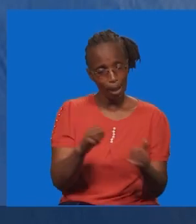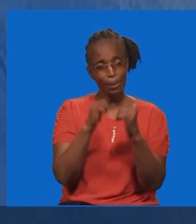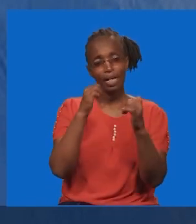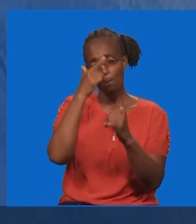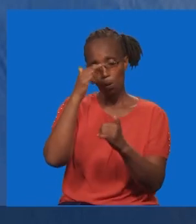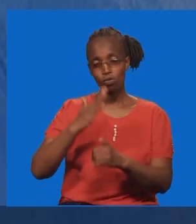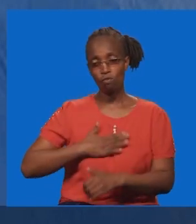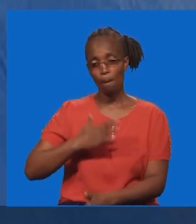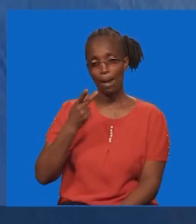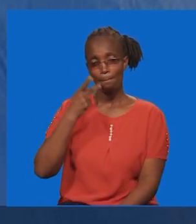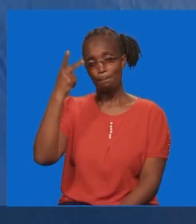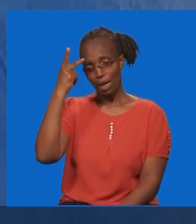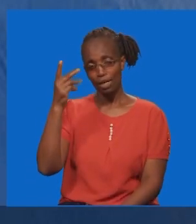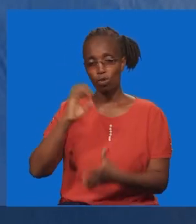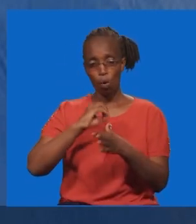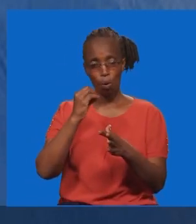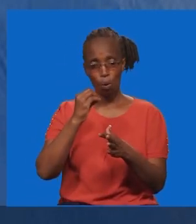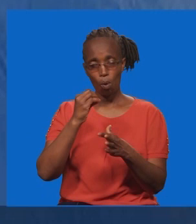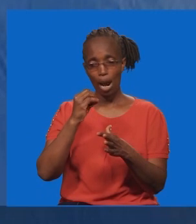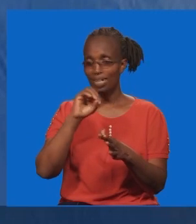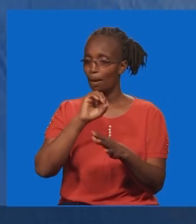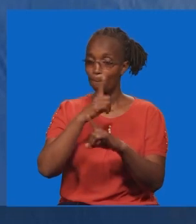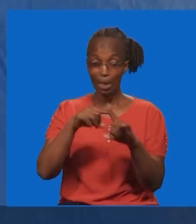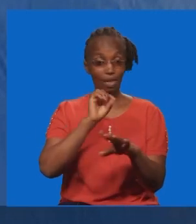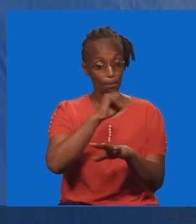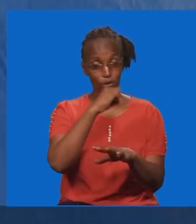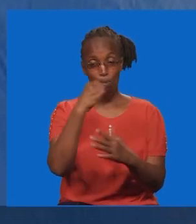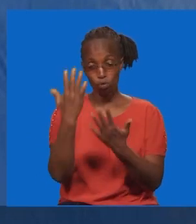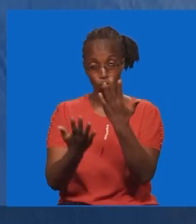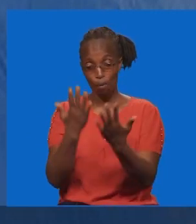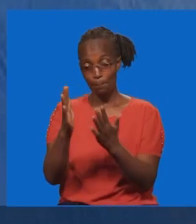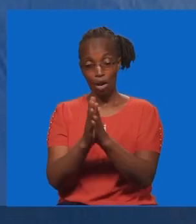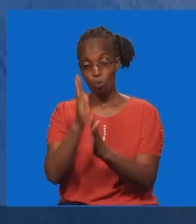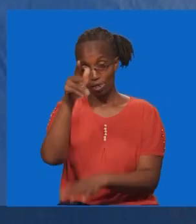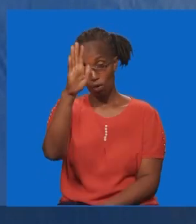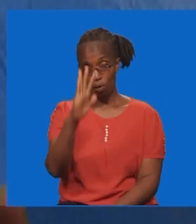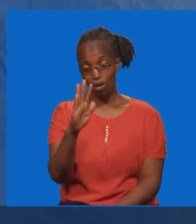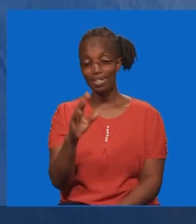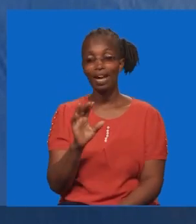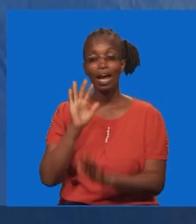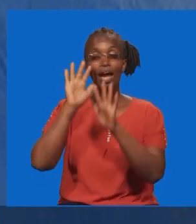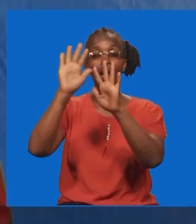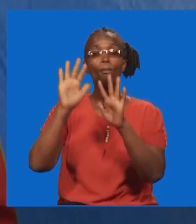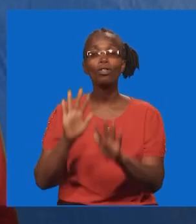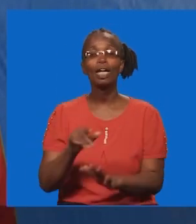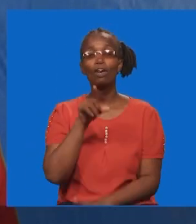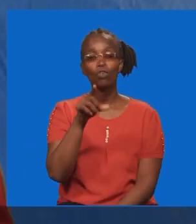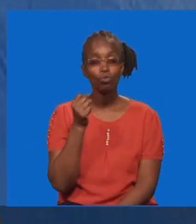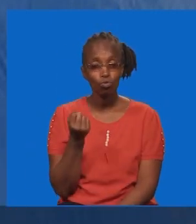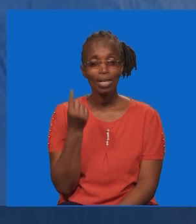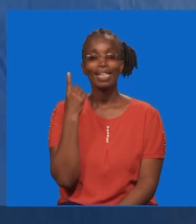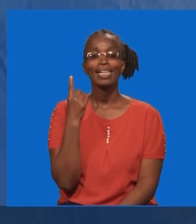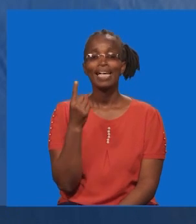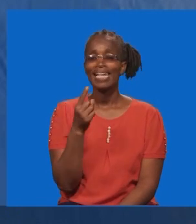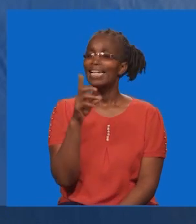wanandamu. Kwa maana ni yeye mumbaji. Kwa maana ni yeye alie kufanya jinsi ulivyo. Mtu wa mungu nataka uelewa